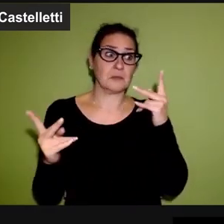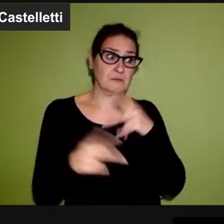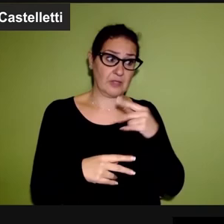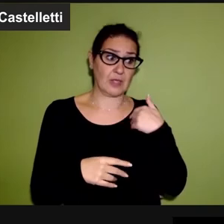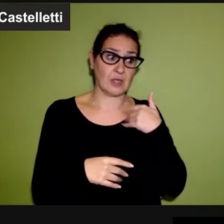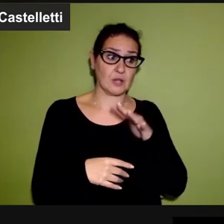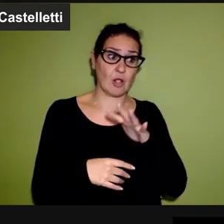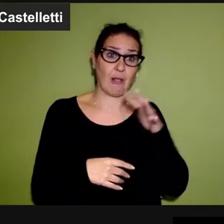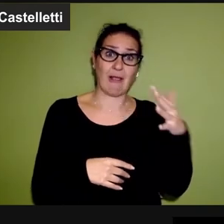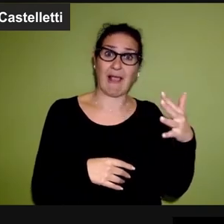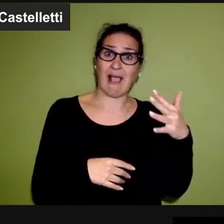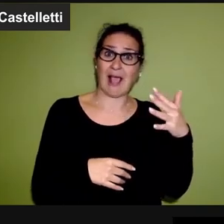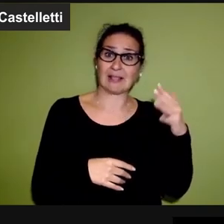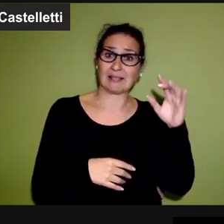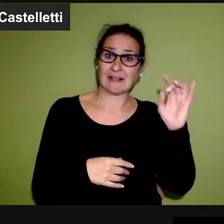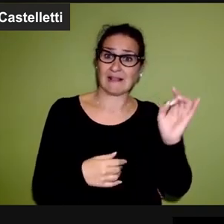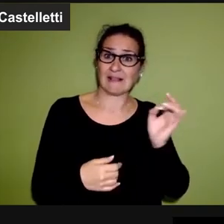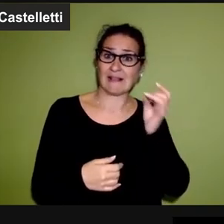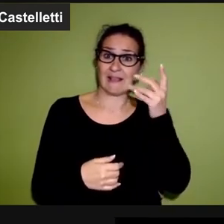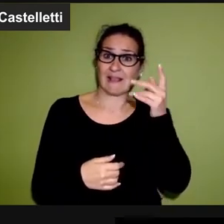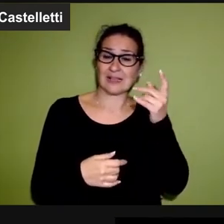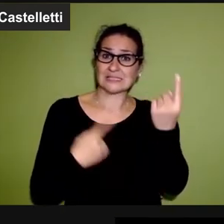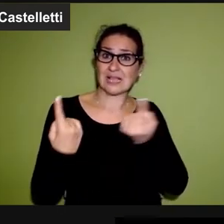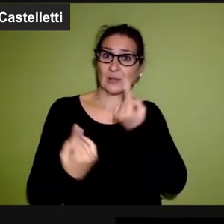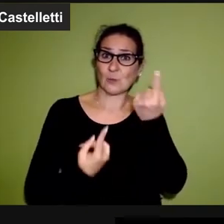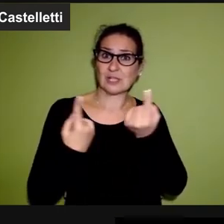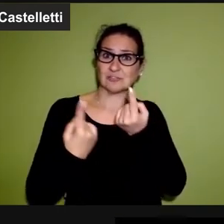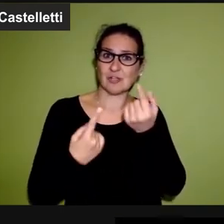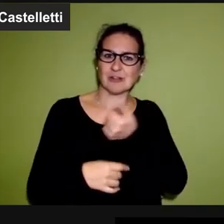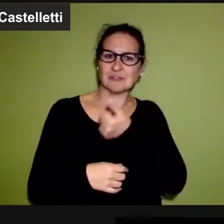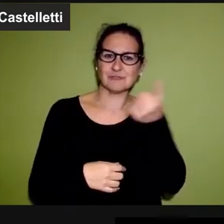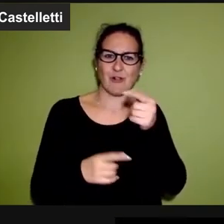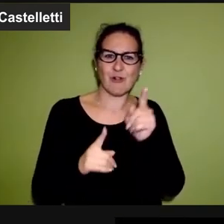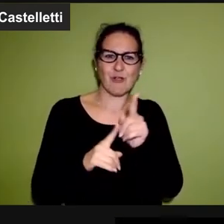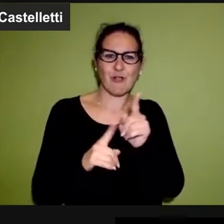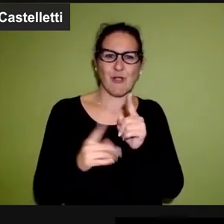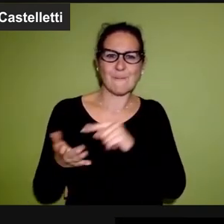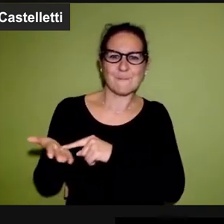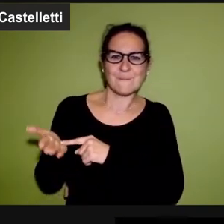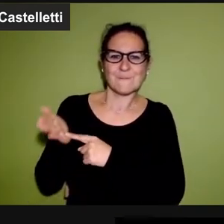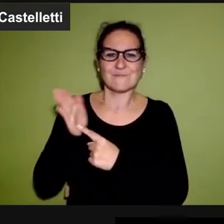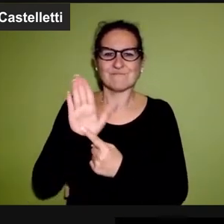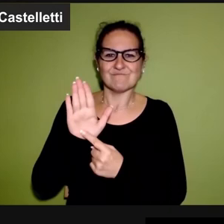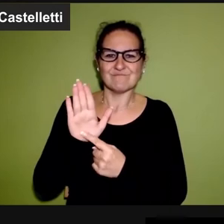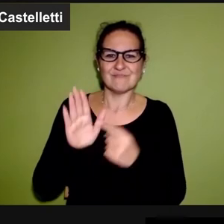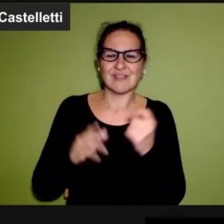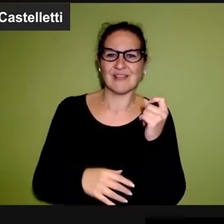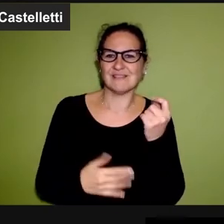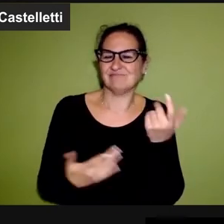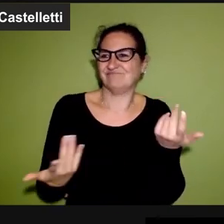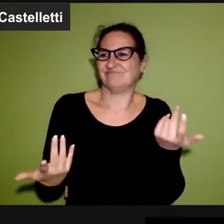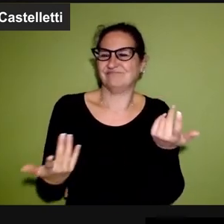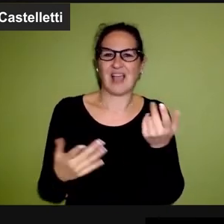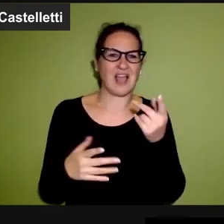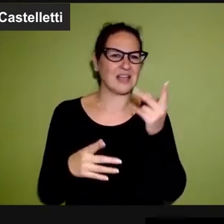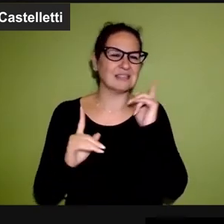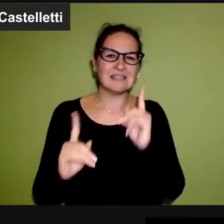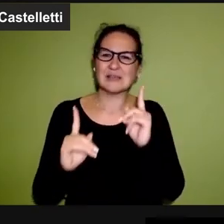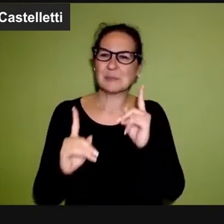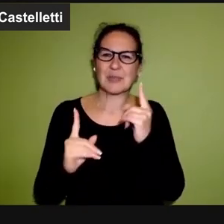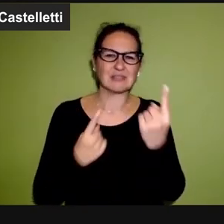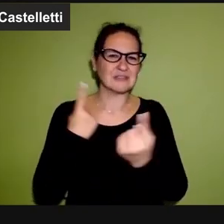casi invece è un gratuito esibizionismo che va assolutamente evitato, dipende dalla circostanza,